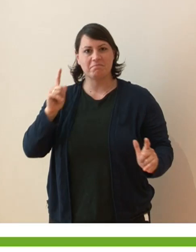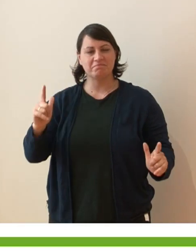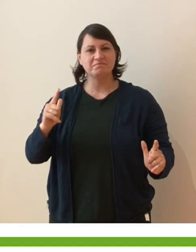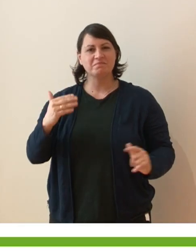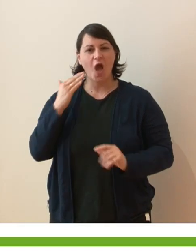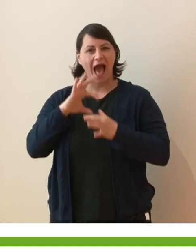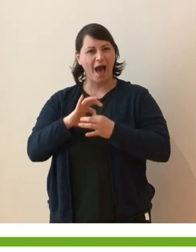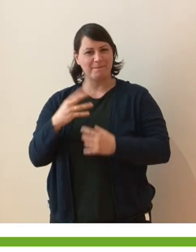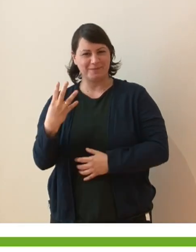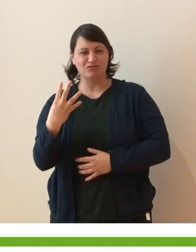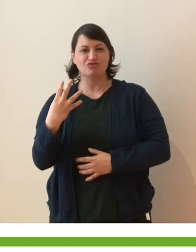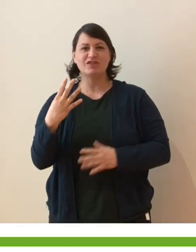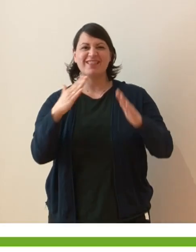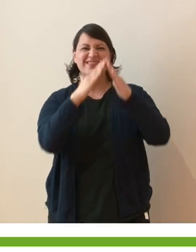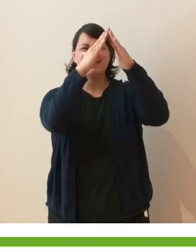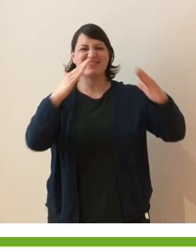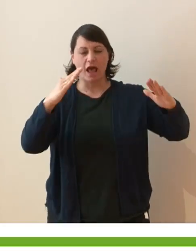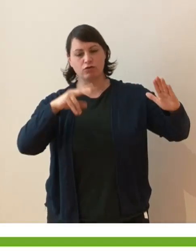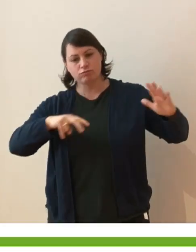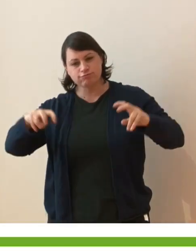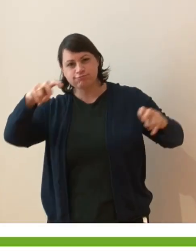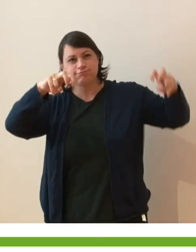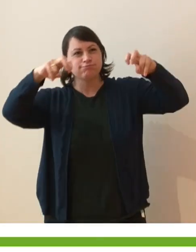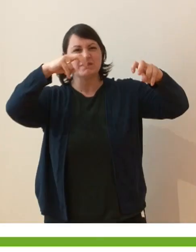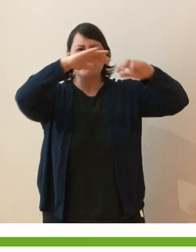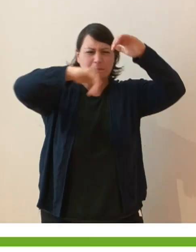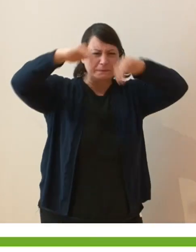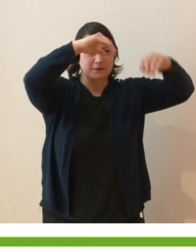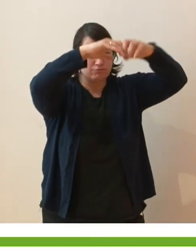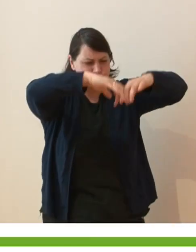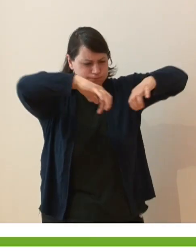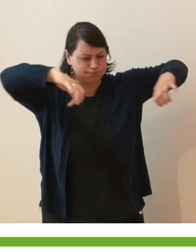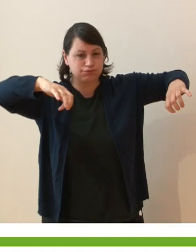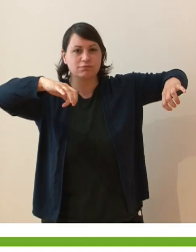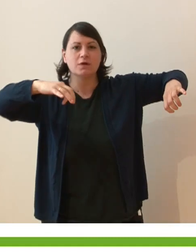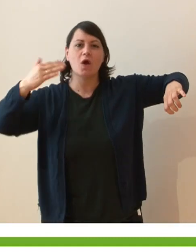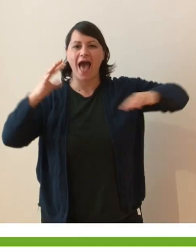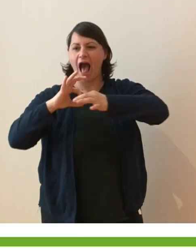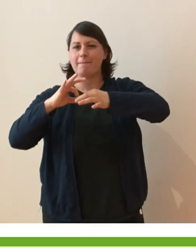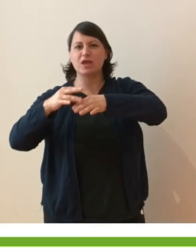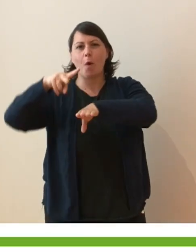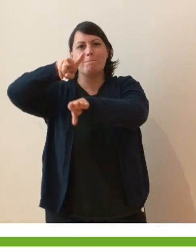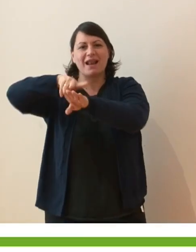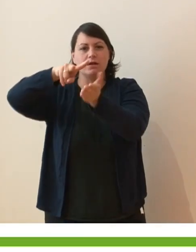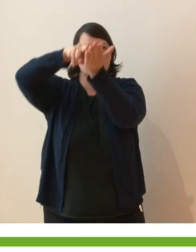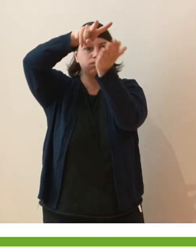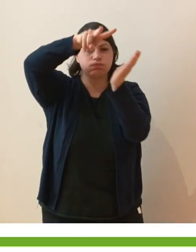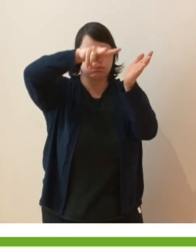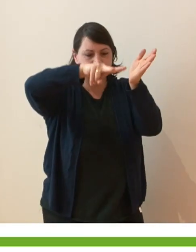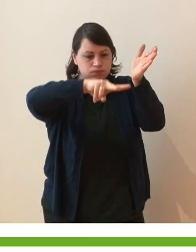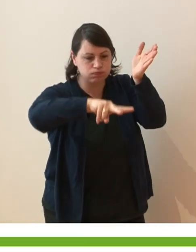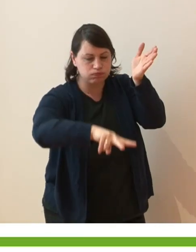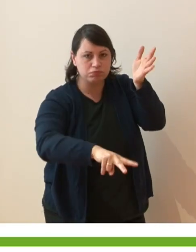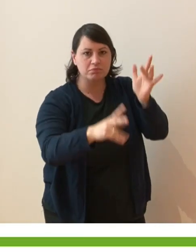prima cosa che vede dopo che questi hanno scoperchiato un tetto e gliel'hanno calato di fronte, che cos'è? È il cuore di quest'uomo. Gli dice